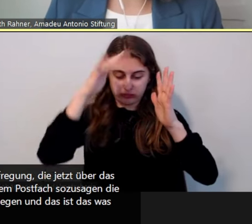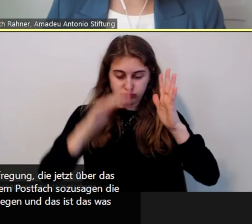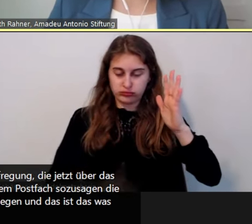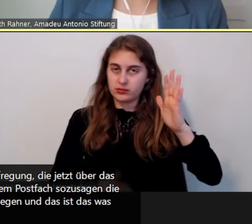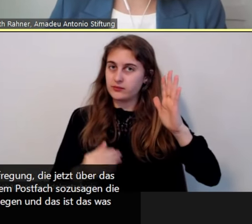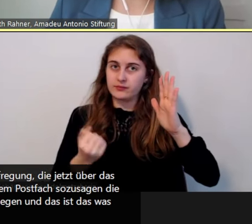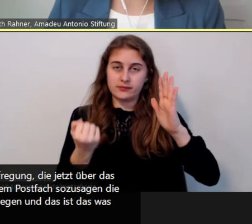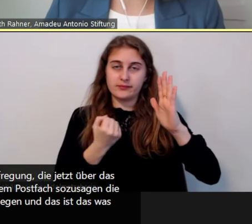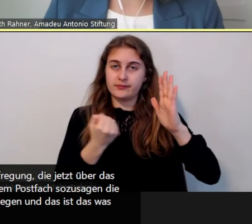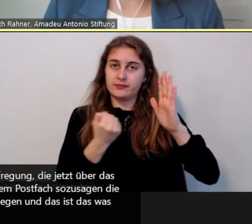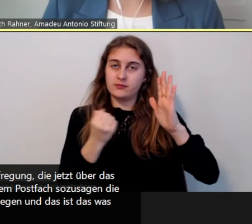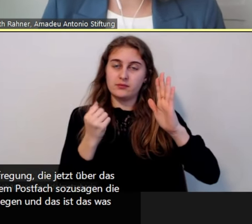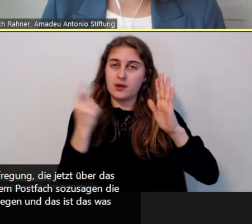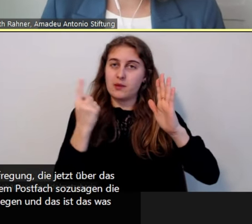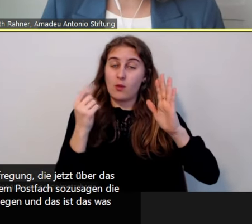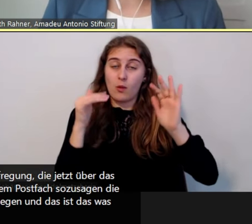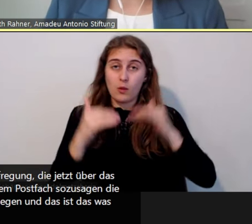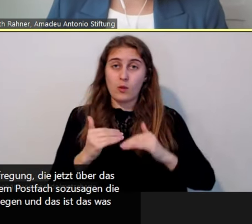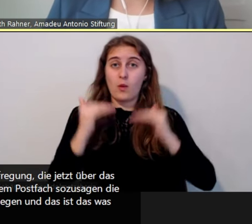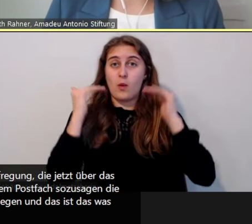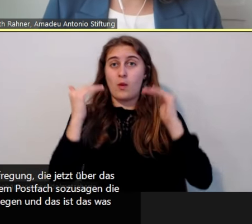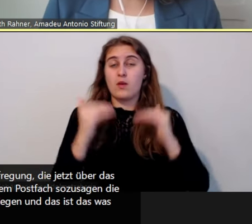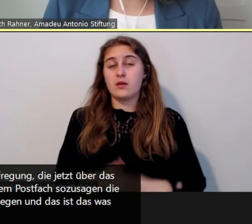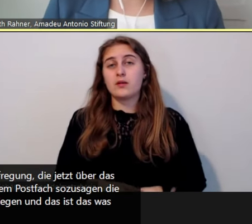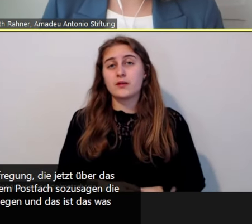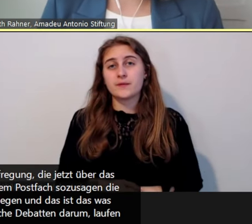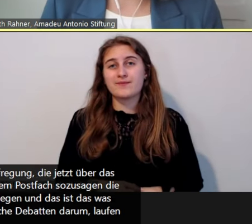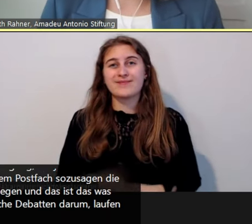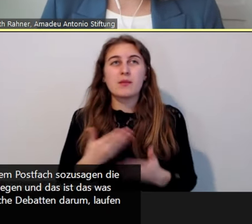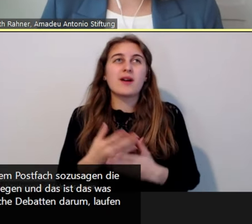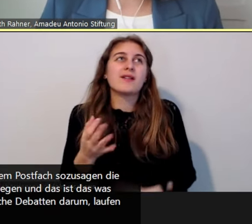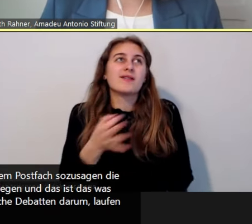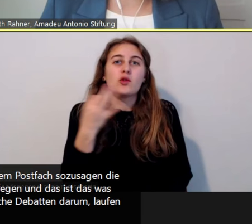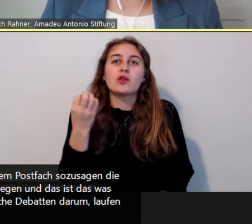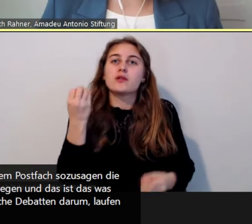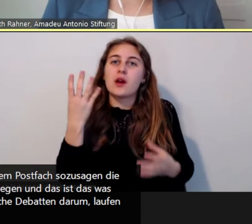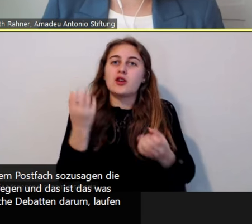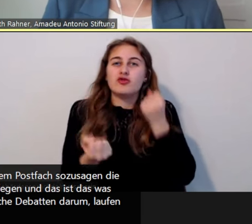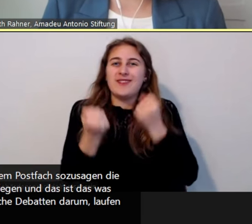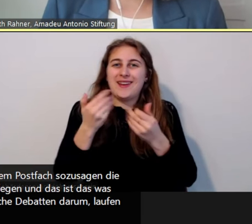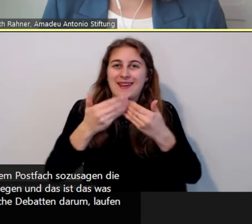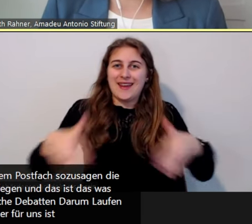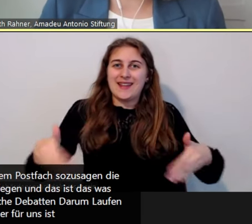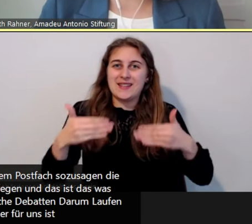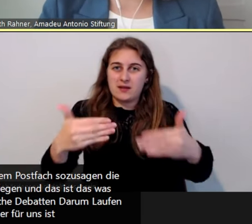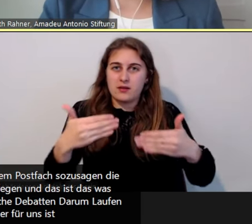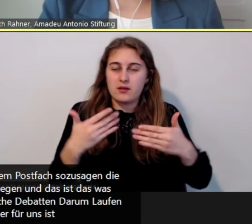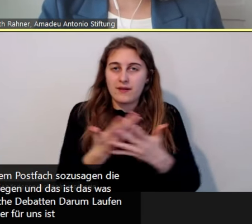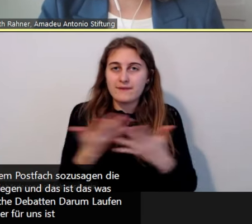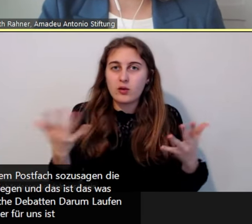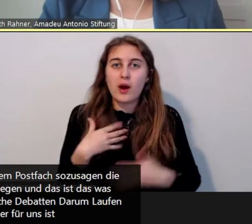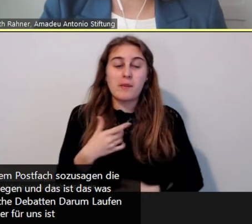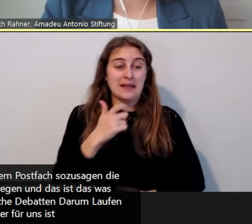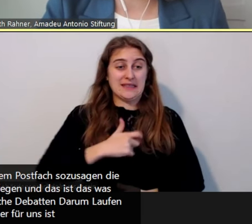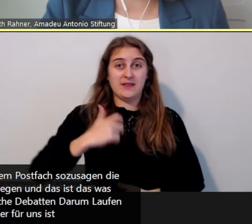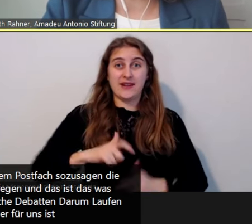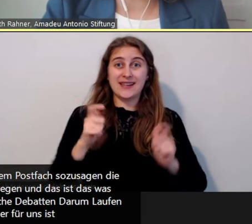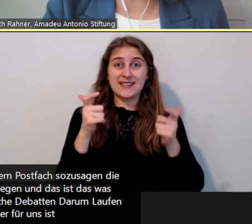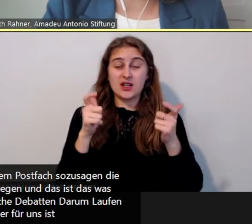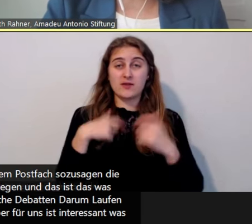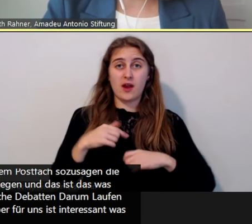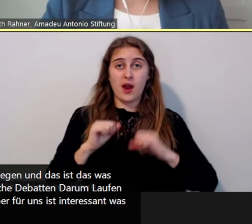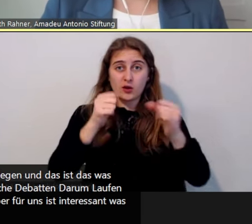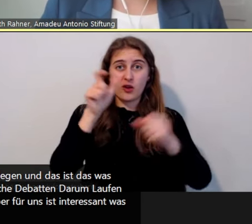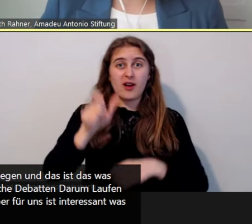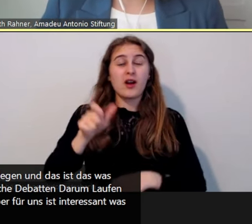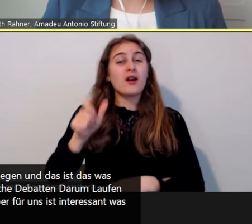Debatten darum laufen und wo man da genau die Grenze zieht, aber für uns ist interessant, was hat das für Auswirkungen auf zivilgesellschaftliche Akteure, die sich für Gleichstellung